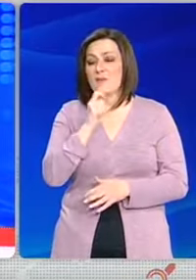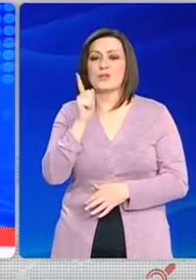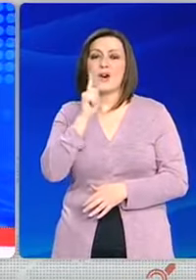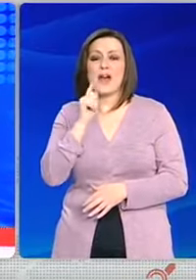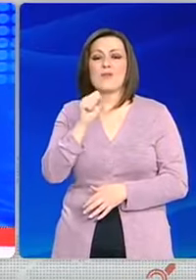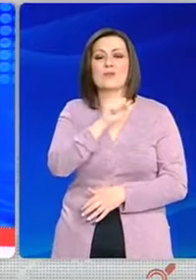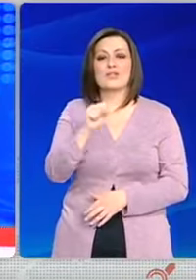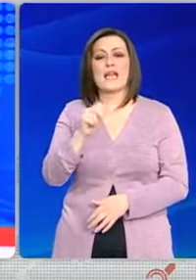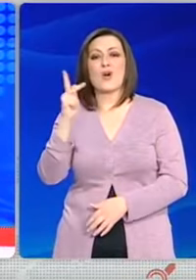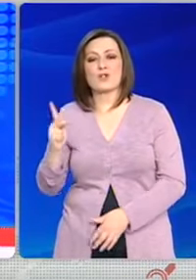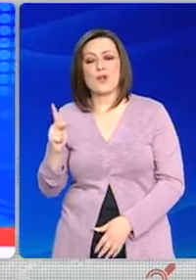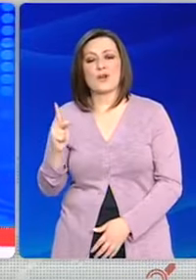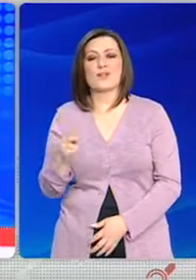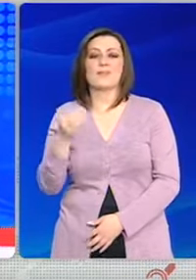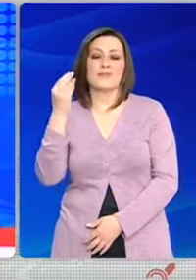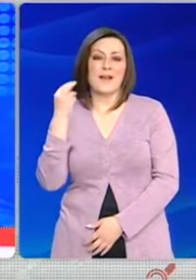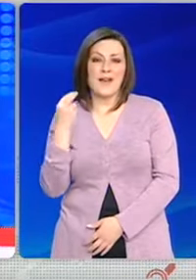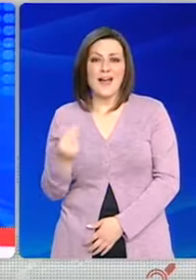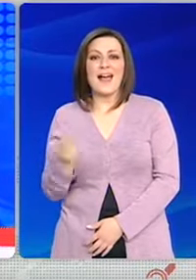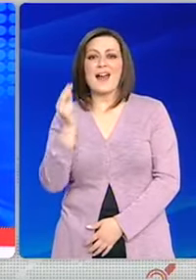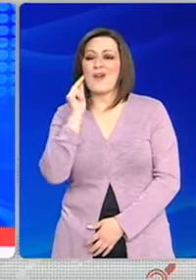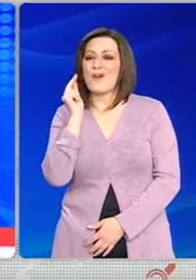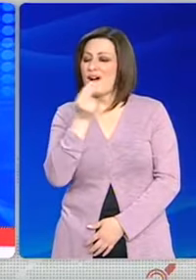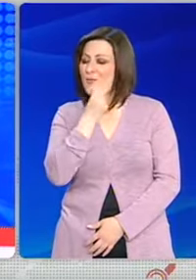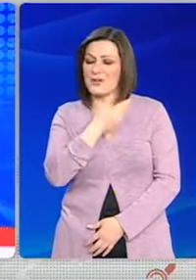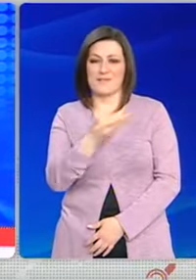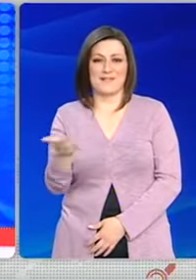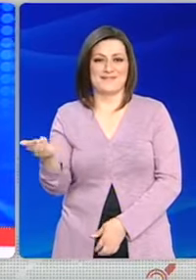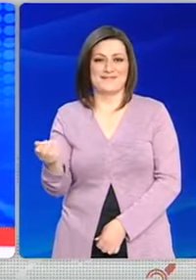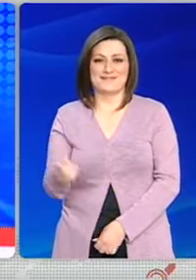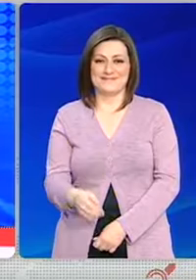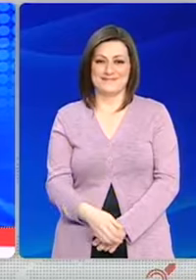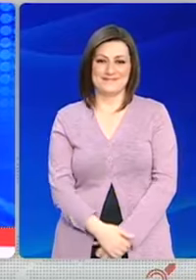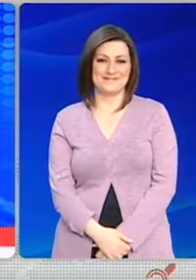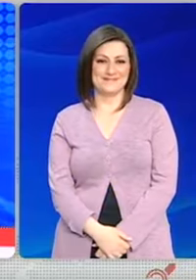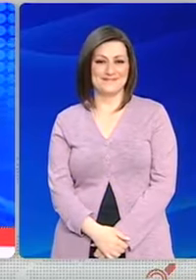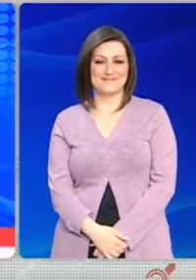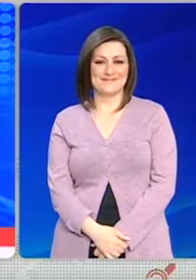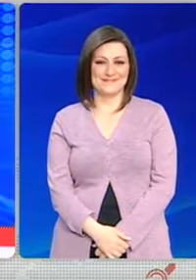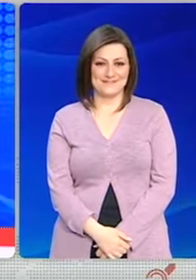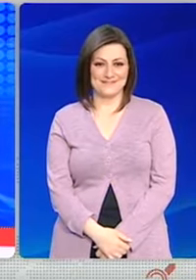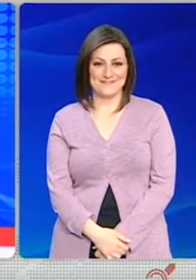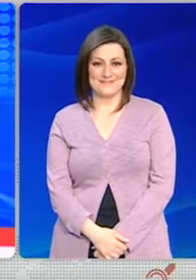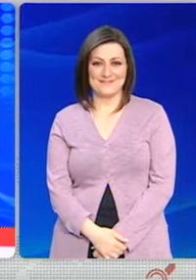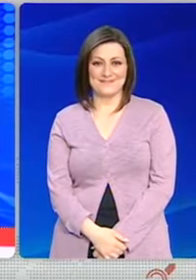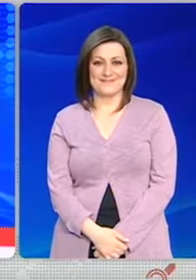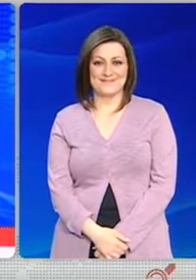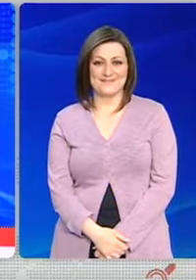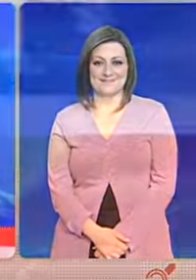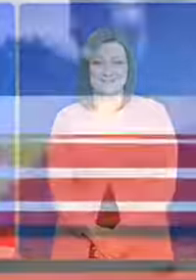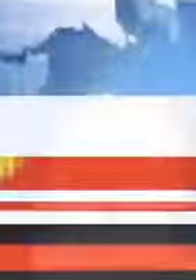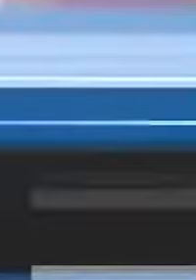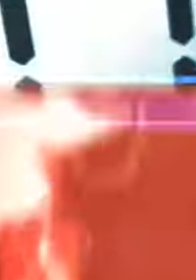αναλυτικά όλη η δεισιογραφία της ημέρα στο κεντρικό δελτίο ειδήσεων του Sky στις 9 με τη ΣΥΑ Κοσιόνι. Κυρίες και κύριοι, καλό σας βράδυ.